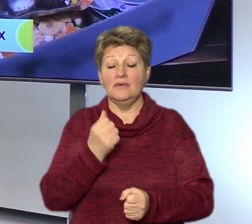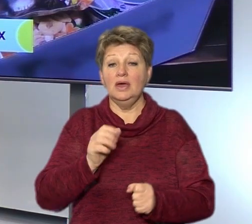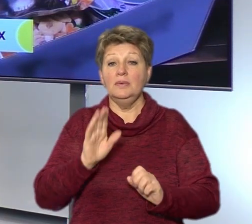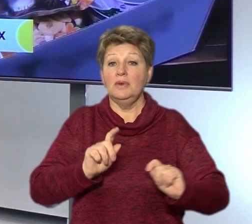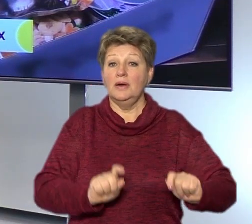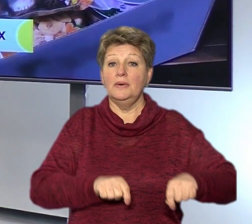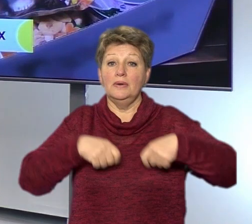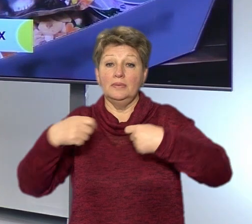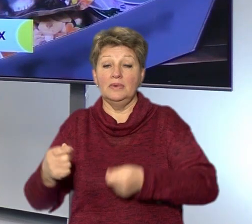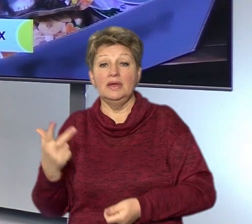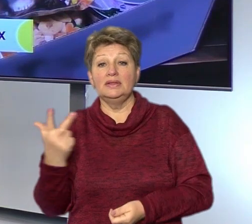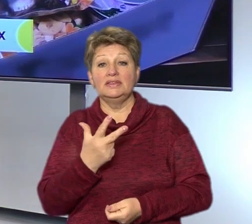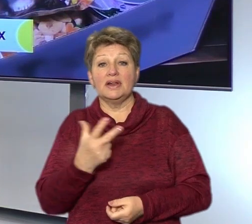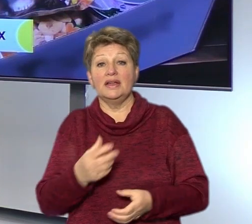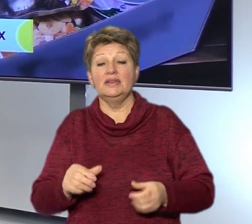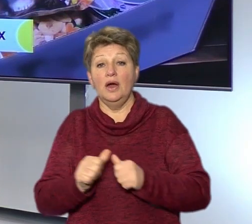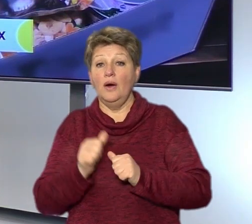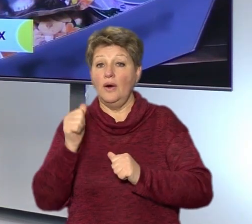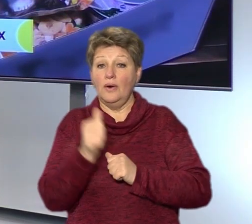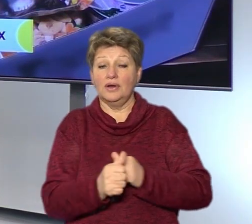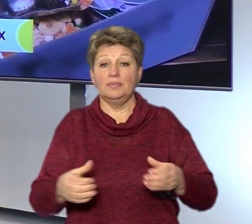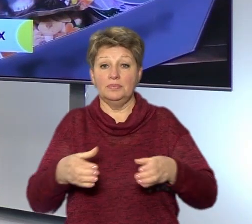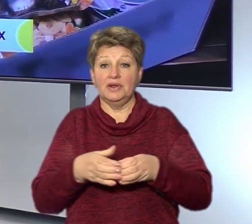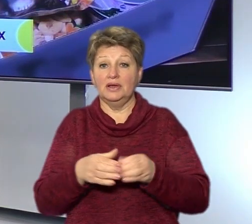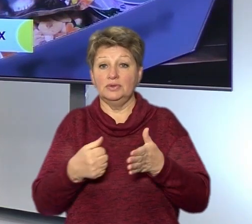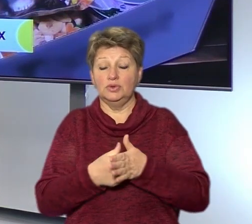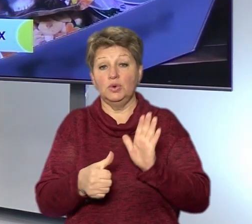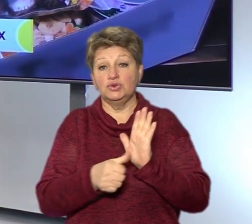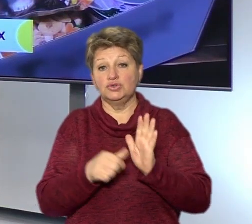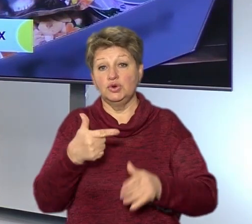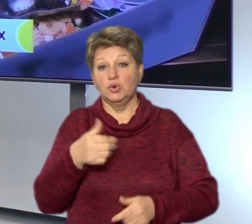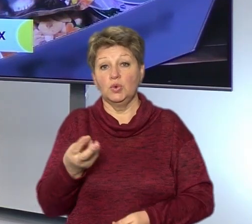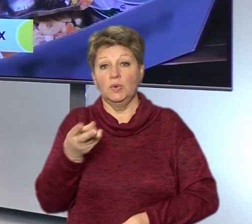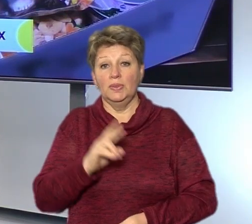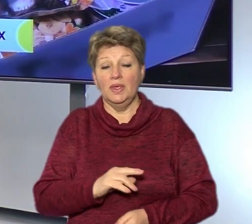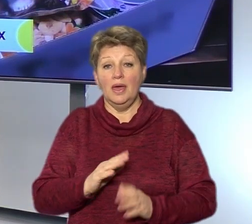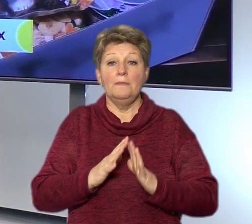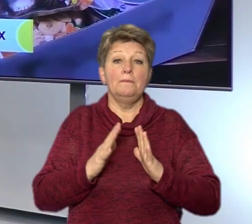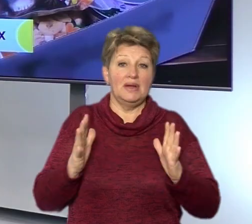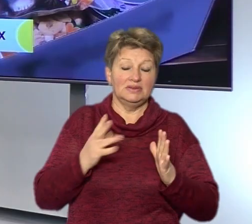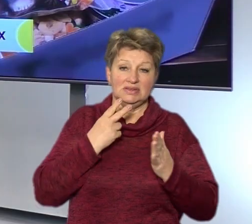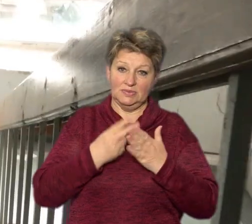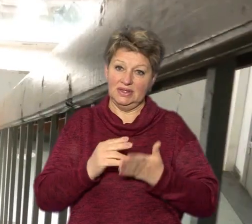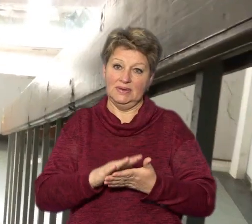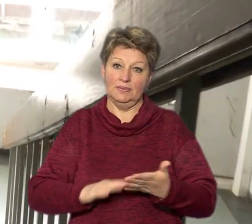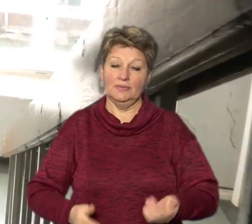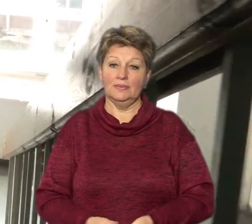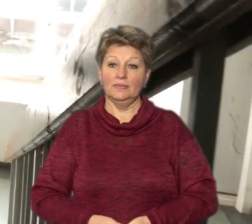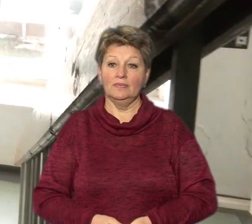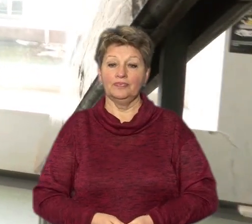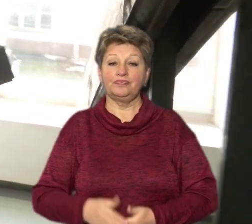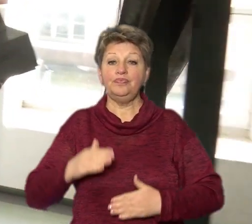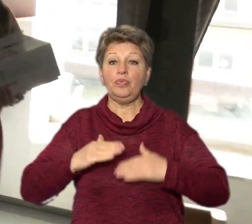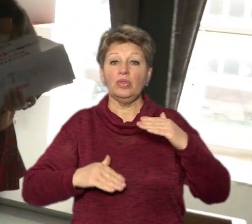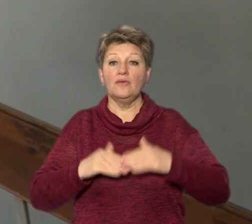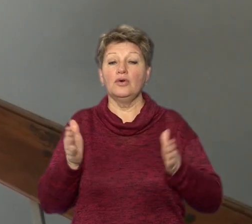3-ї окремої штурмової бригади до 6 грудня. Більше про ініціативу дивіться в сюжеті Дар'ї Шевченко. У руках